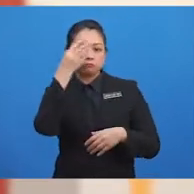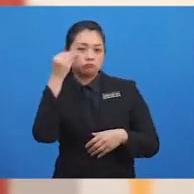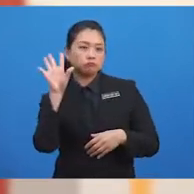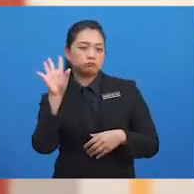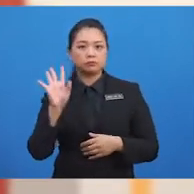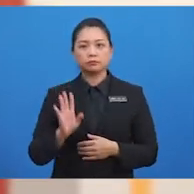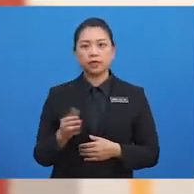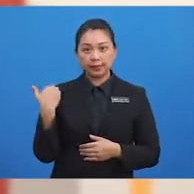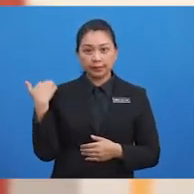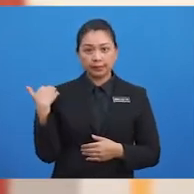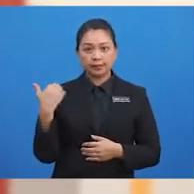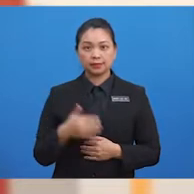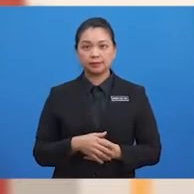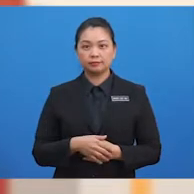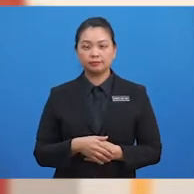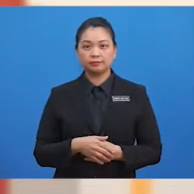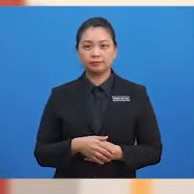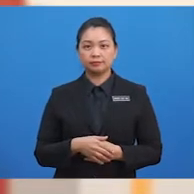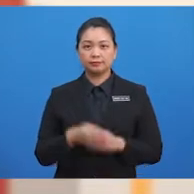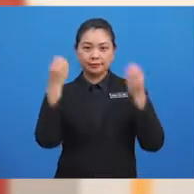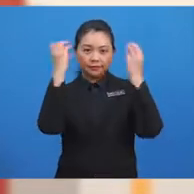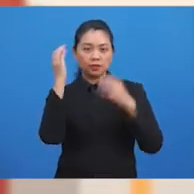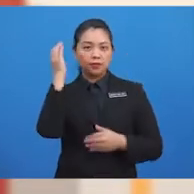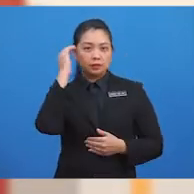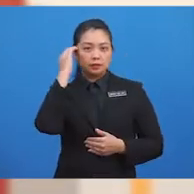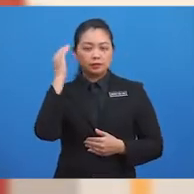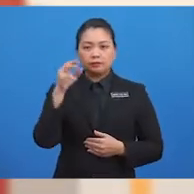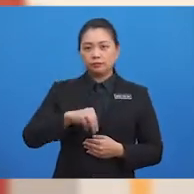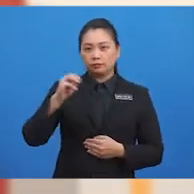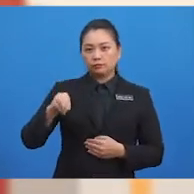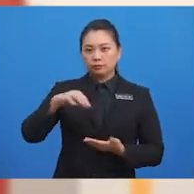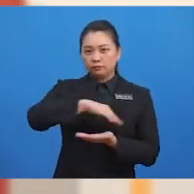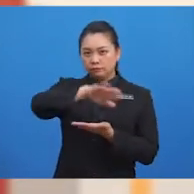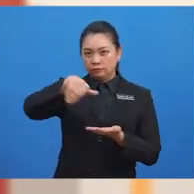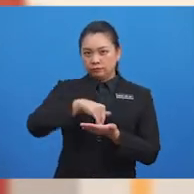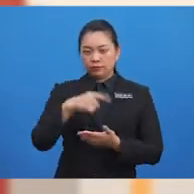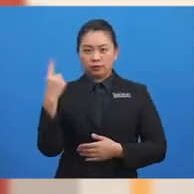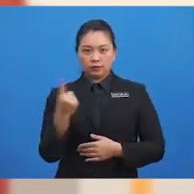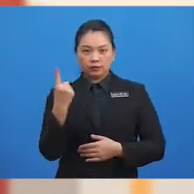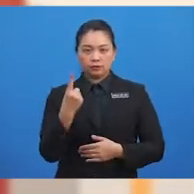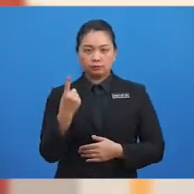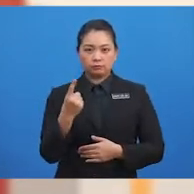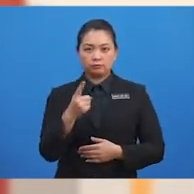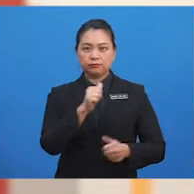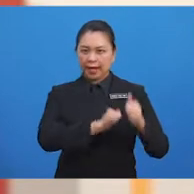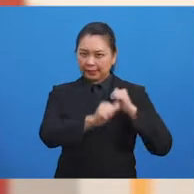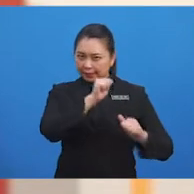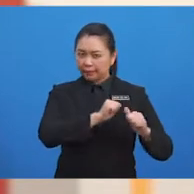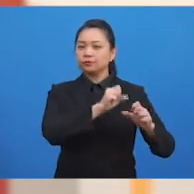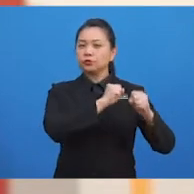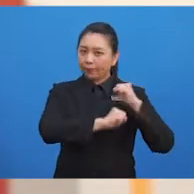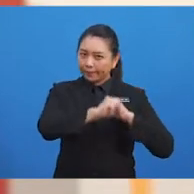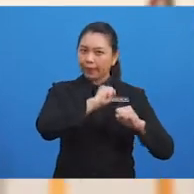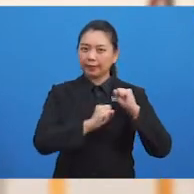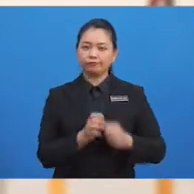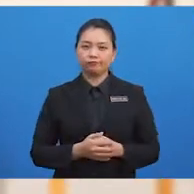ni? Hmm, cikgu tahu murid sekalian sentiasa beradab dengan sopan.